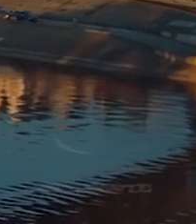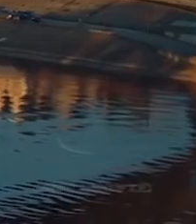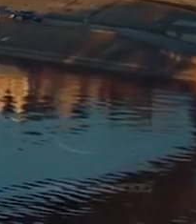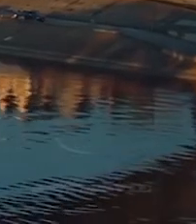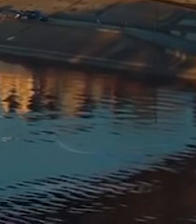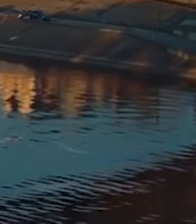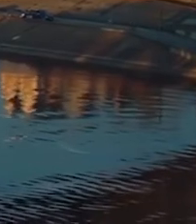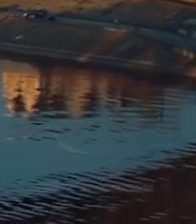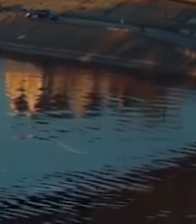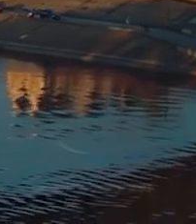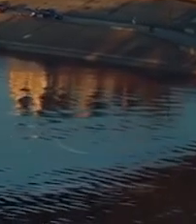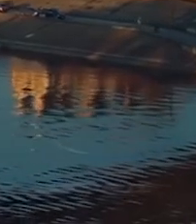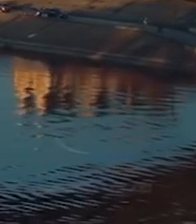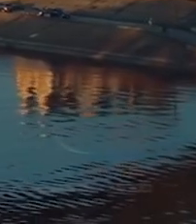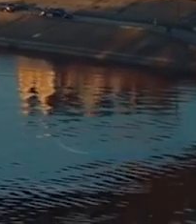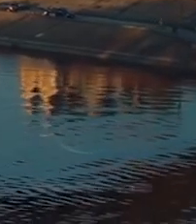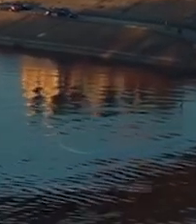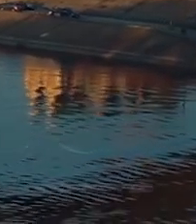Екатерина Опенова, Сергей Рябов, служба новостей Саров-24. Продолжение следует...